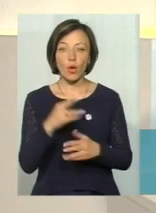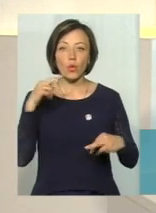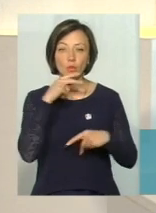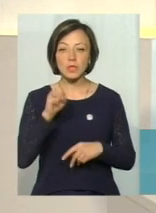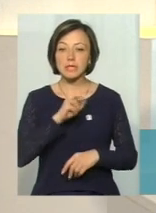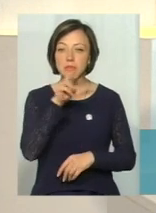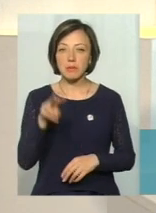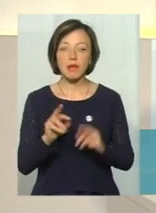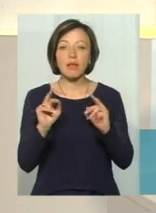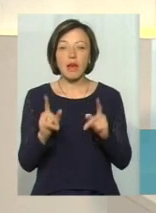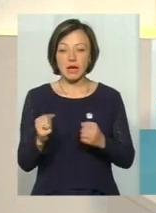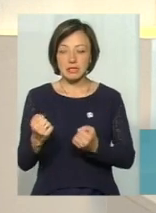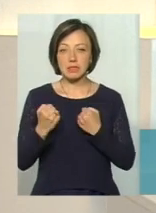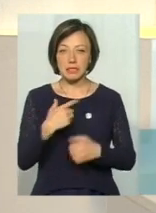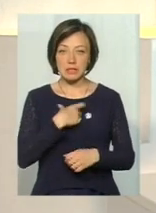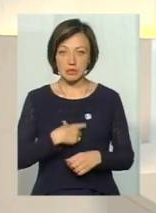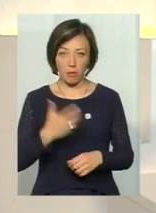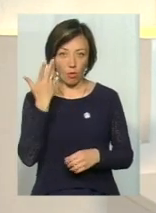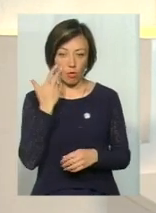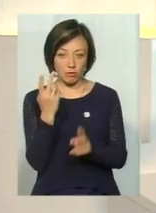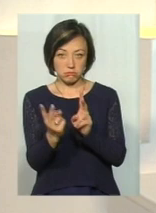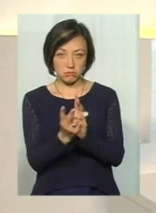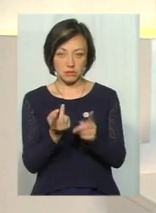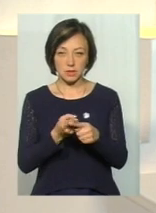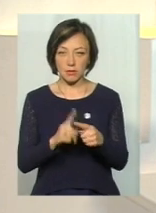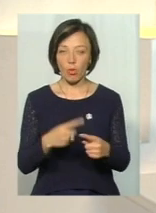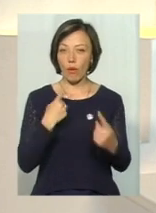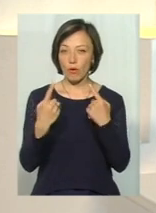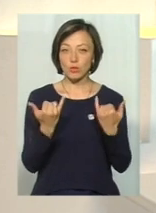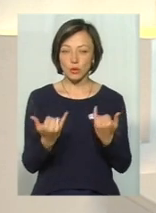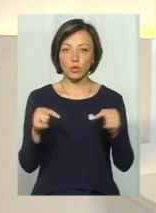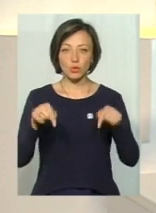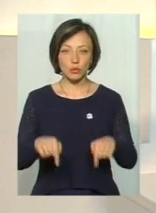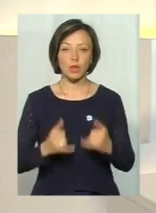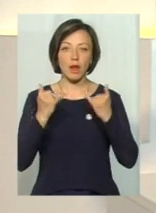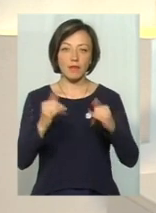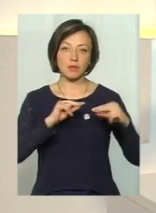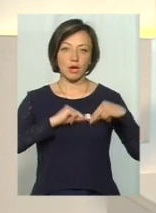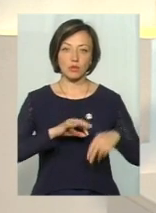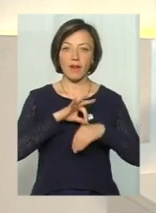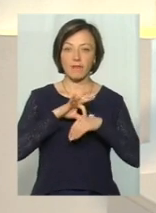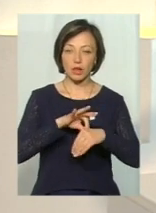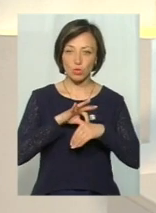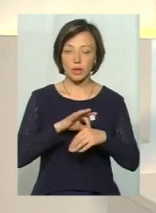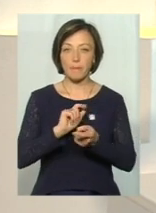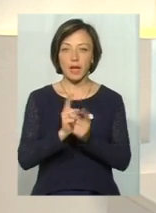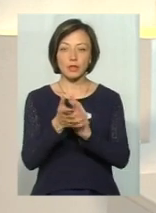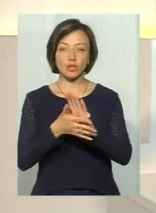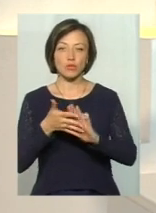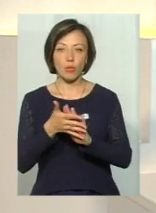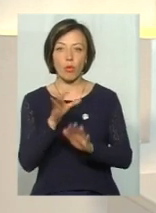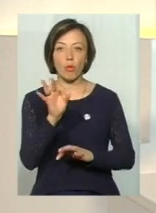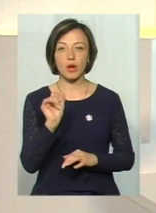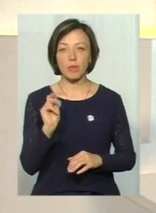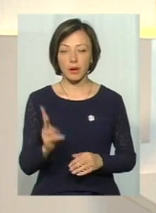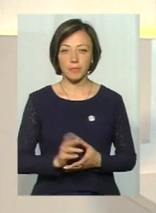як убезпечити себе при зустрічі з ними, говоримо сьогодні у цій студії. Для вас працює ведуча юнометражка, переклад на мову жестів